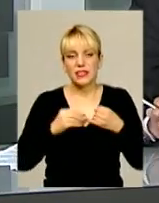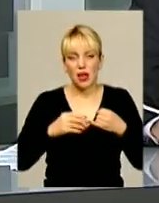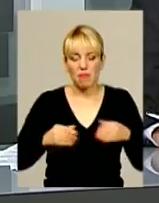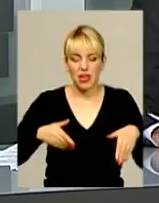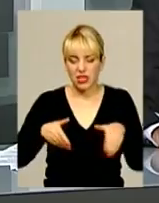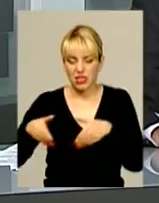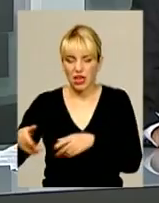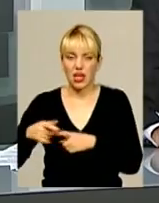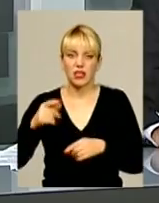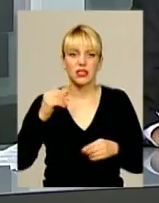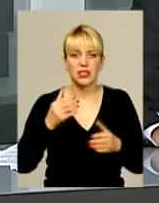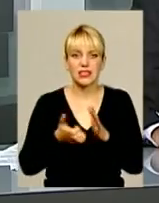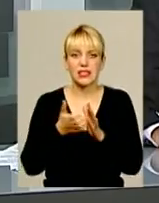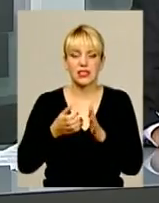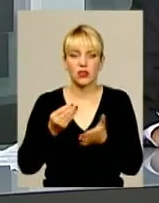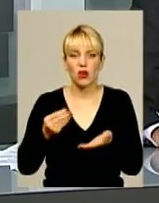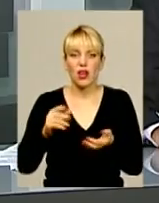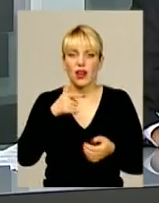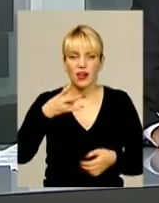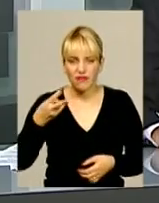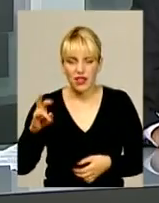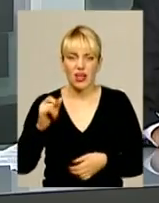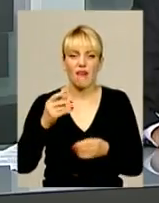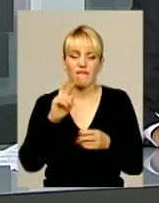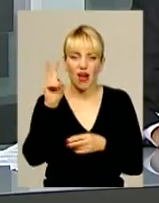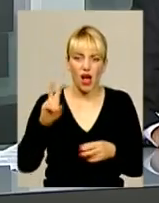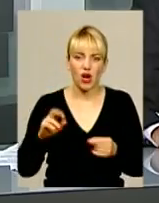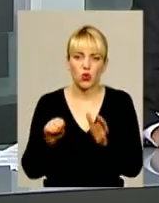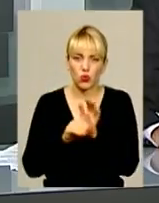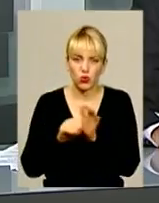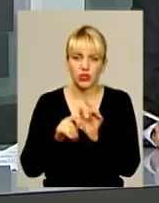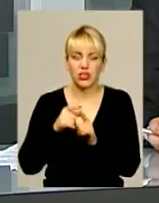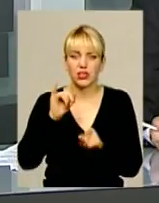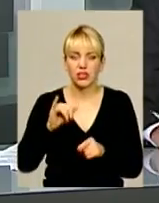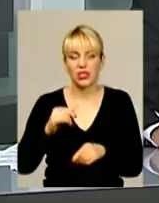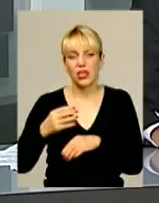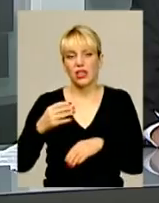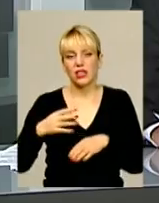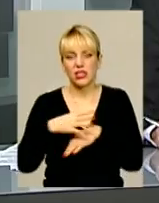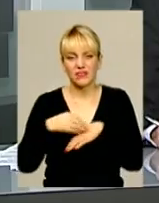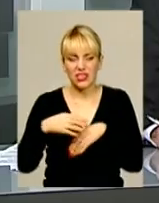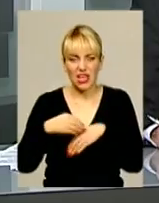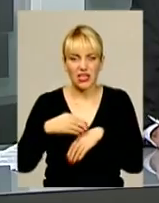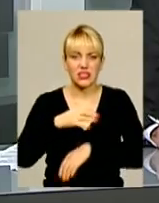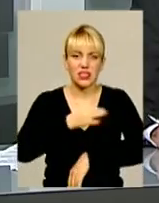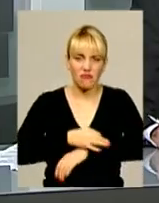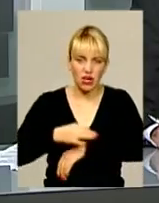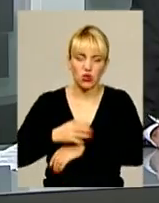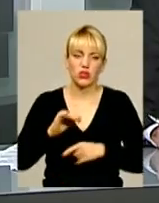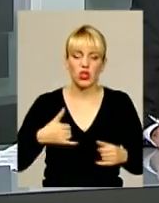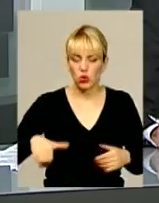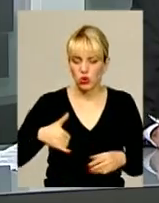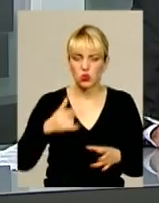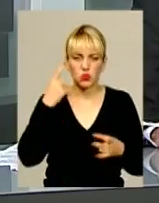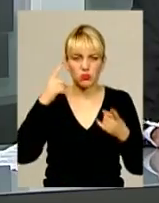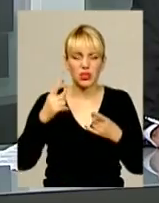заощадження в гривні та валюті, цінні папери, коштовності, швейцарські годинники та французькі сумки. І все це не в якихось